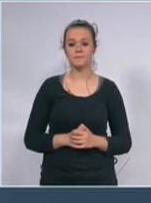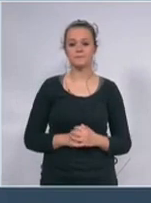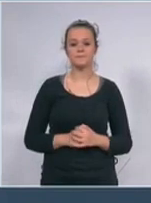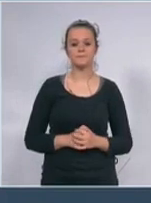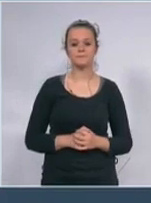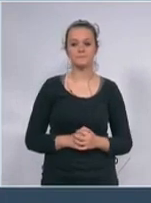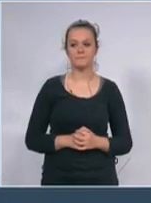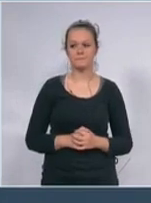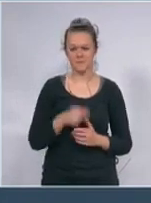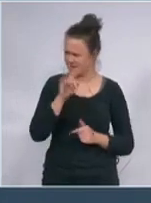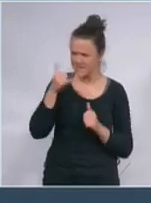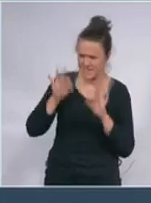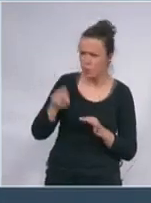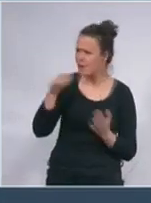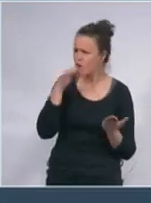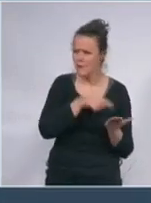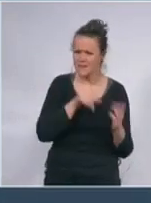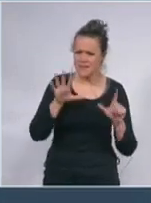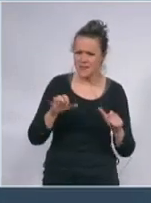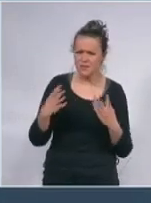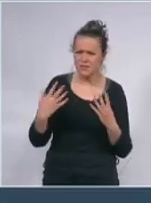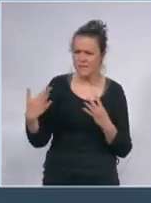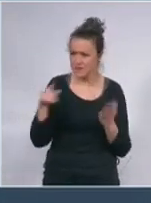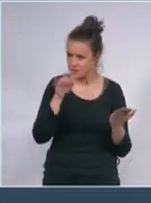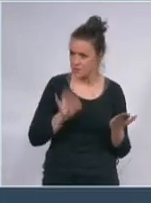Ne da li moji, jeste sigurni ovo? Sigurni.